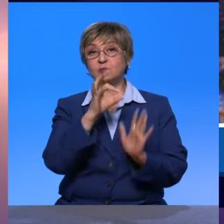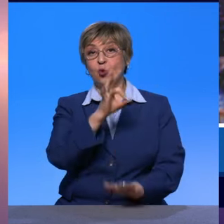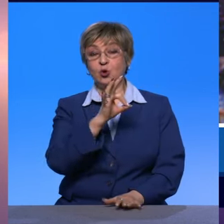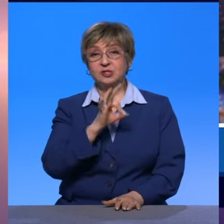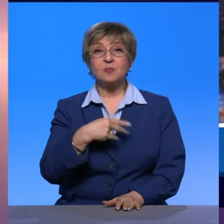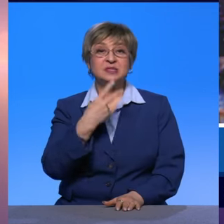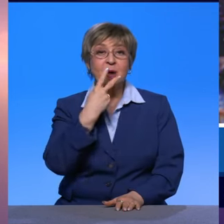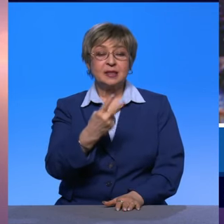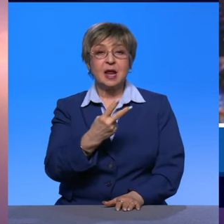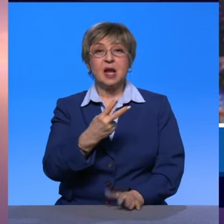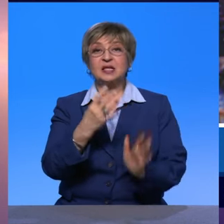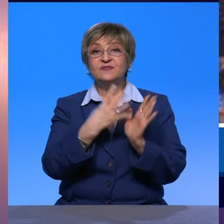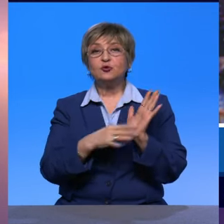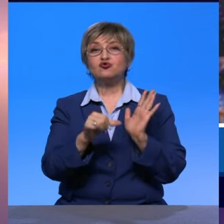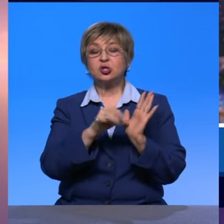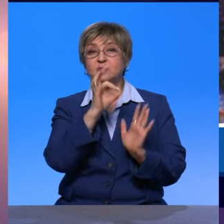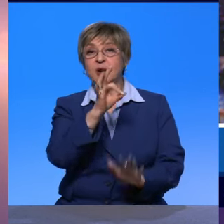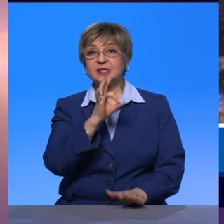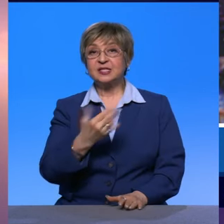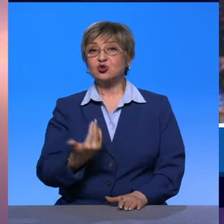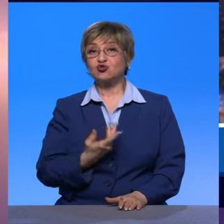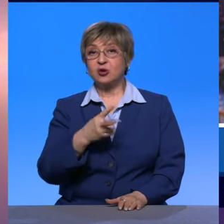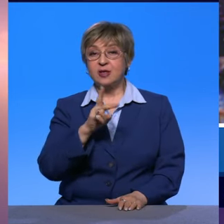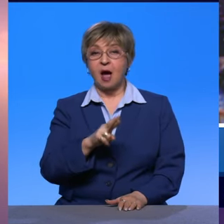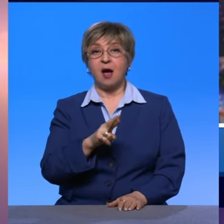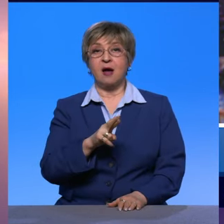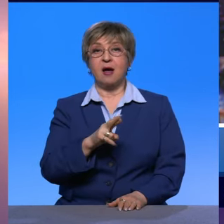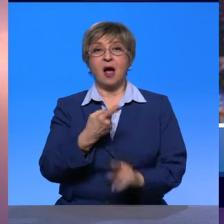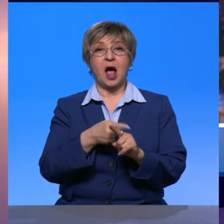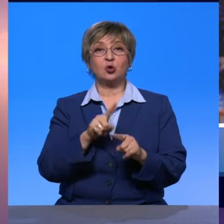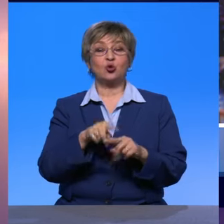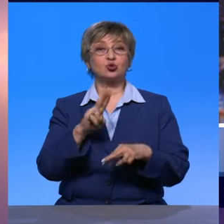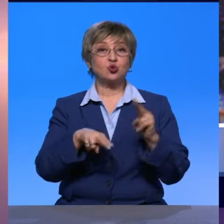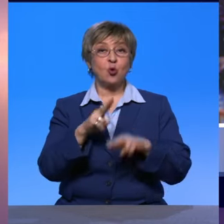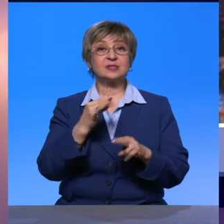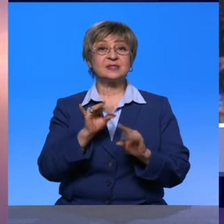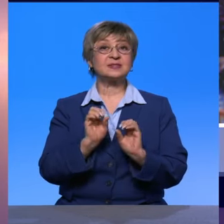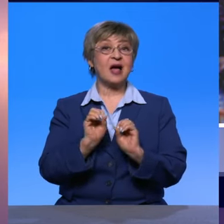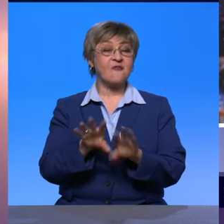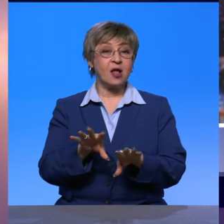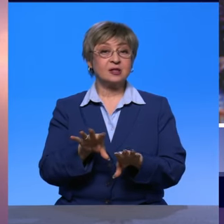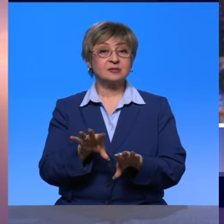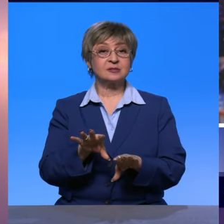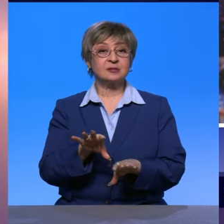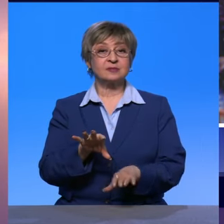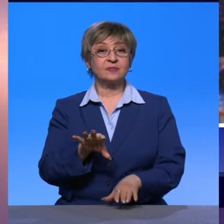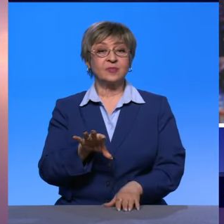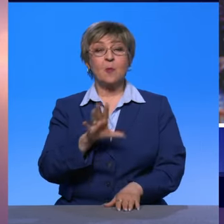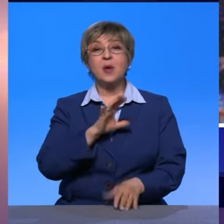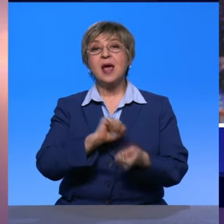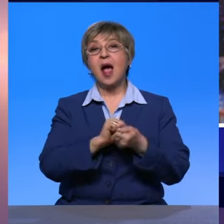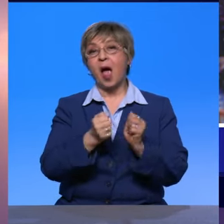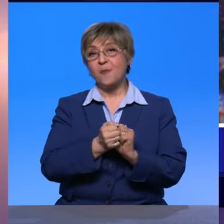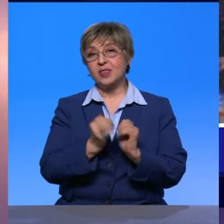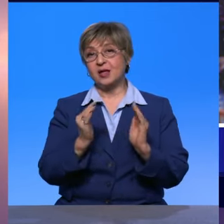посмотрели, до 96% всего жилья, которое строилось и сдавалось. Мы имеем в виду, прежде всего, каменные дома в